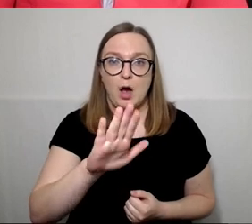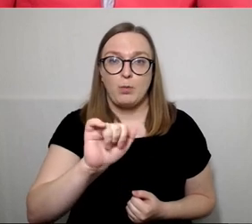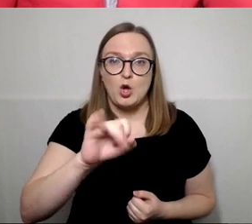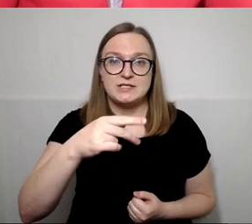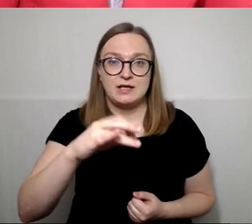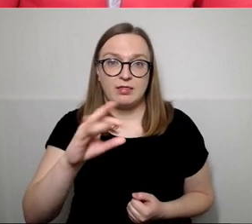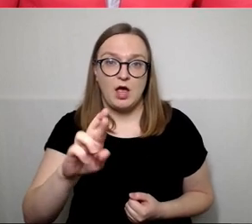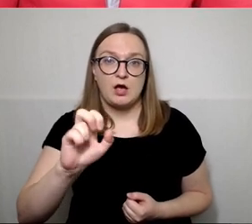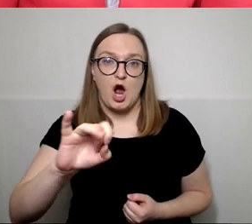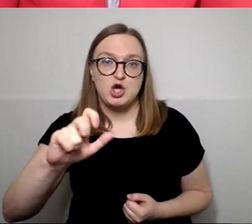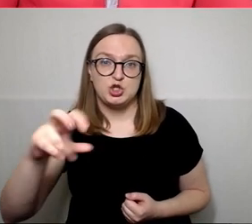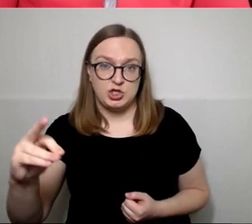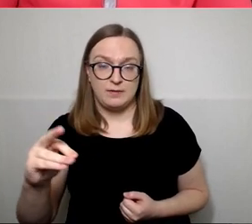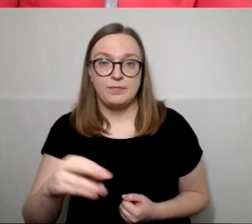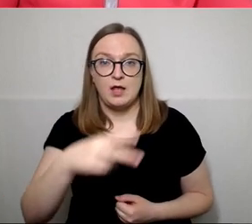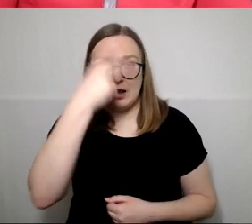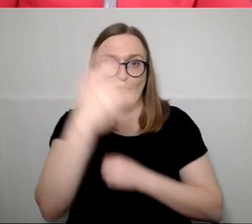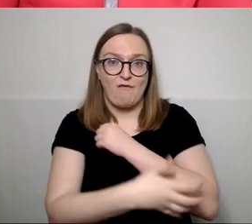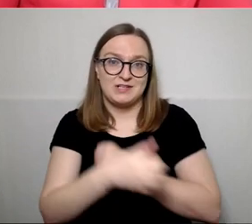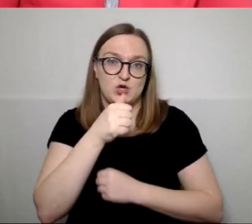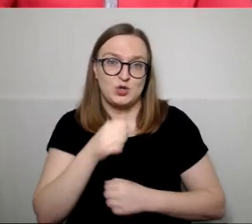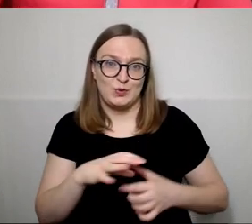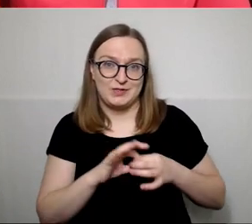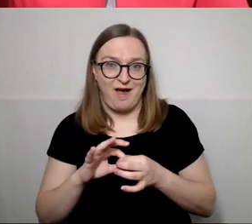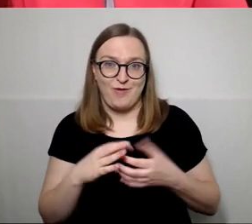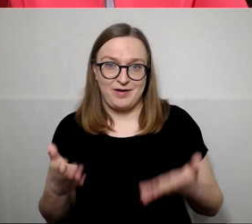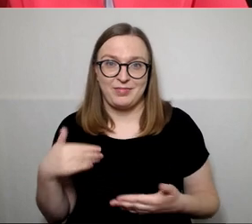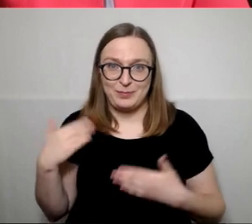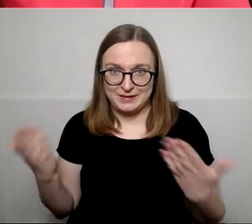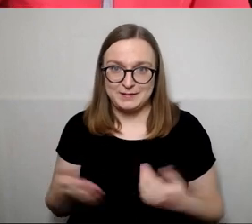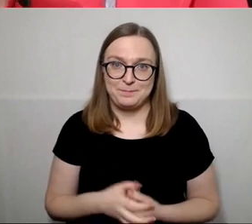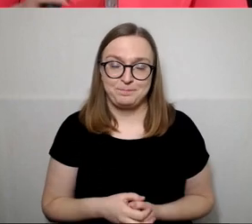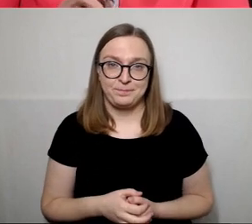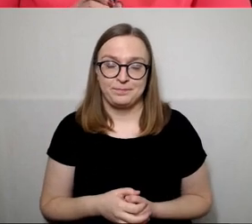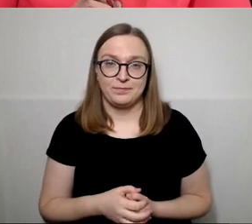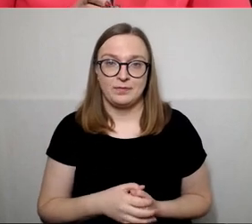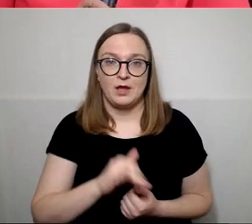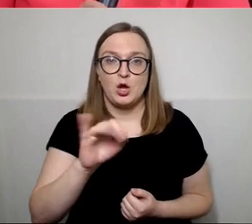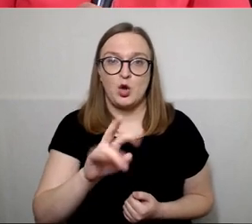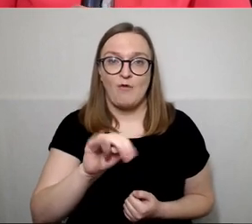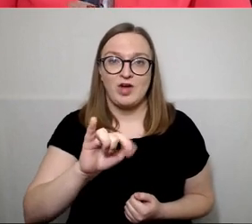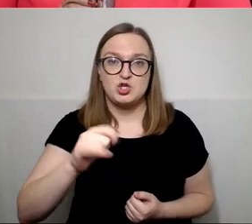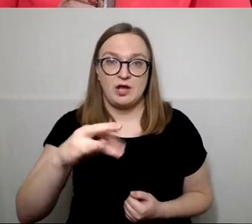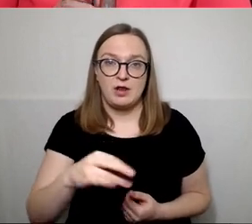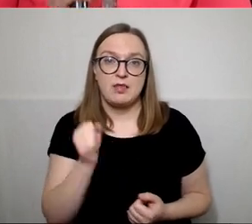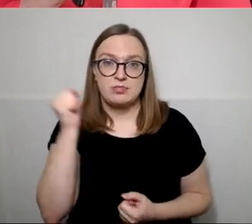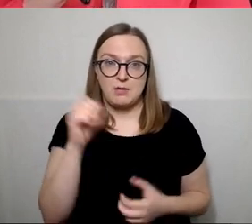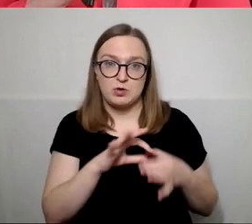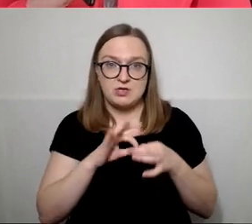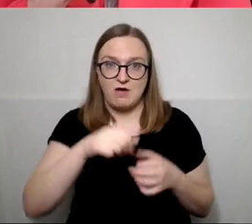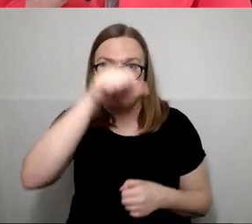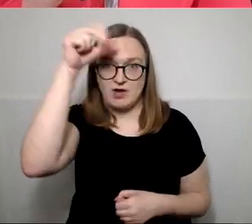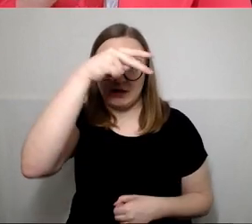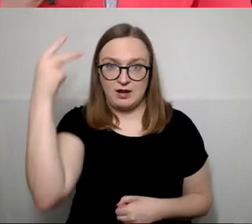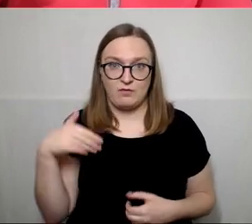Lietuvos valstiečių ir žaliųjų sąjungas. Sveiki. Juratė Jovaišinė, demokratų sąjungo vardant Lietuvos. Sveiki.